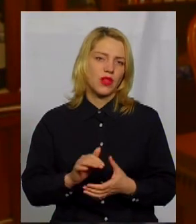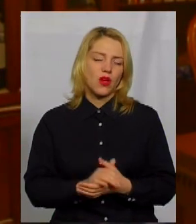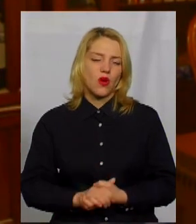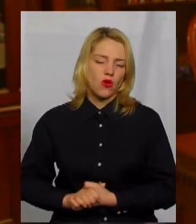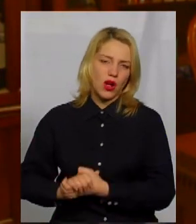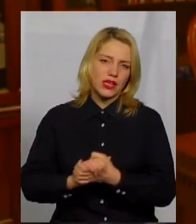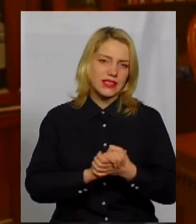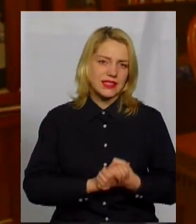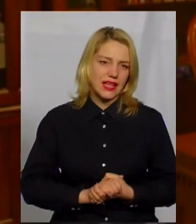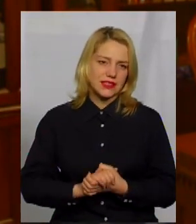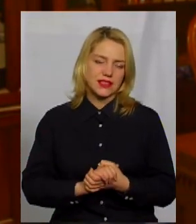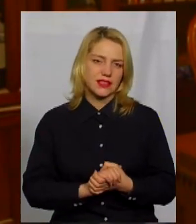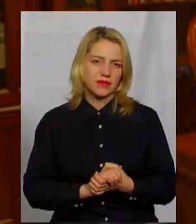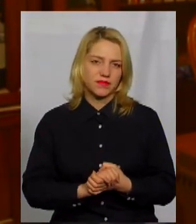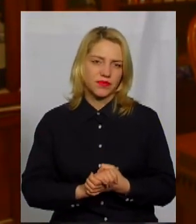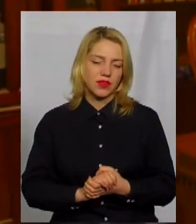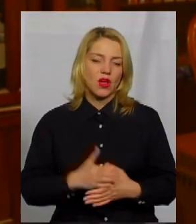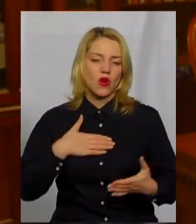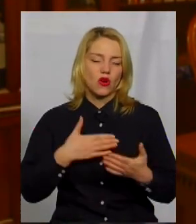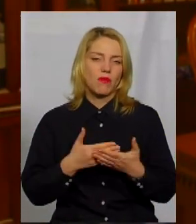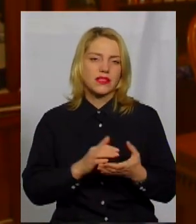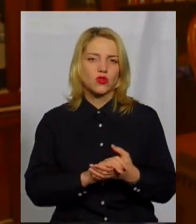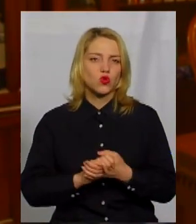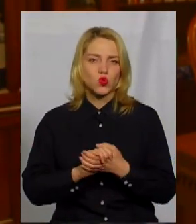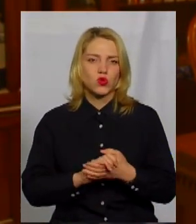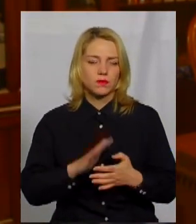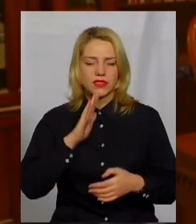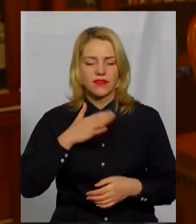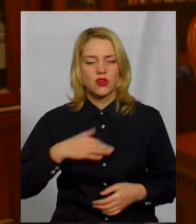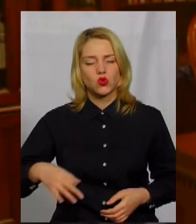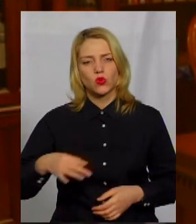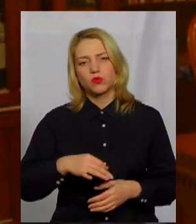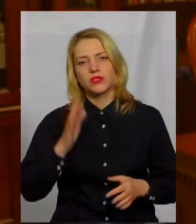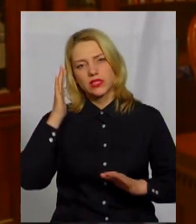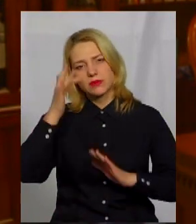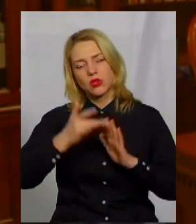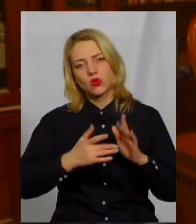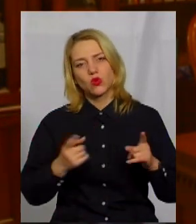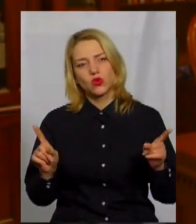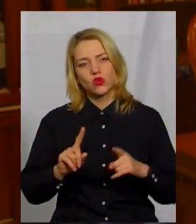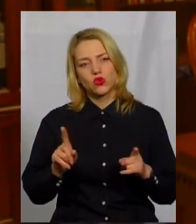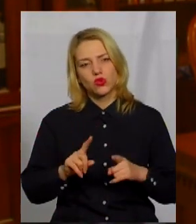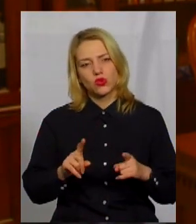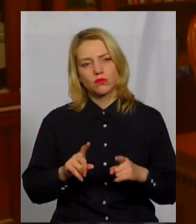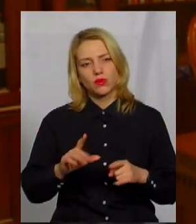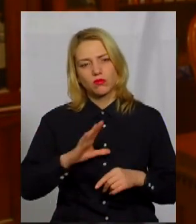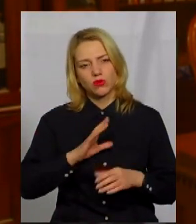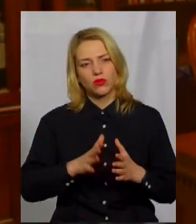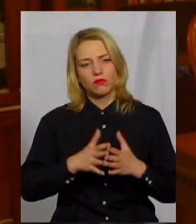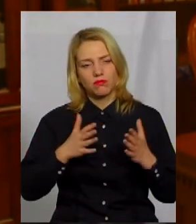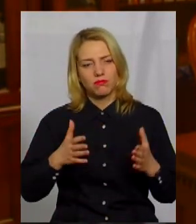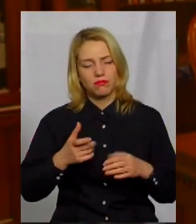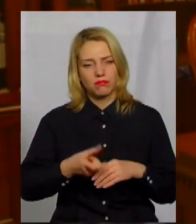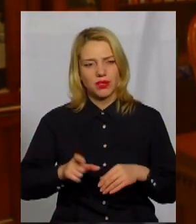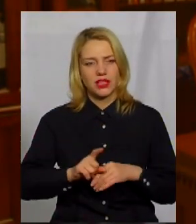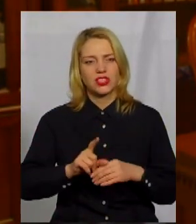громадського суспільства нашої області з метою, щоб громадське суспільство було більш сильне,